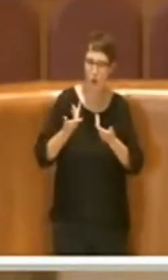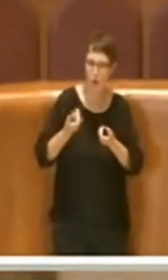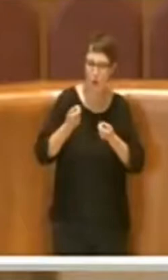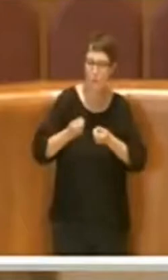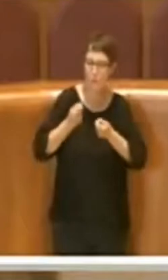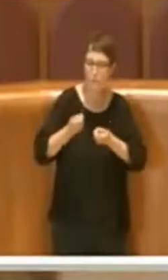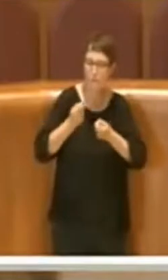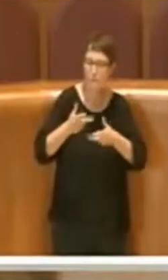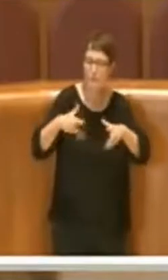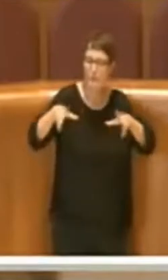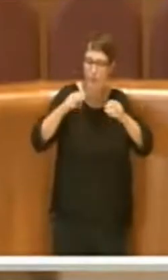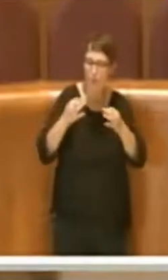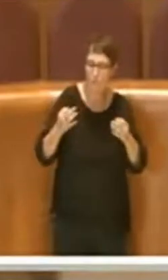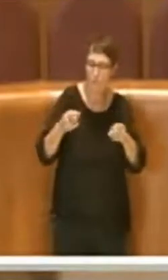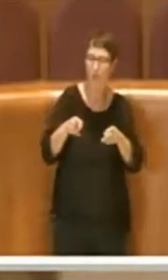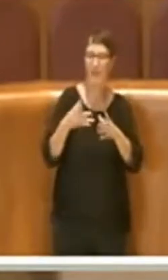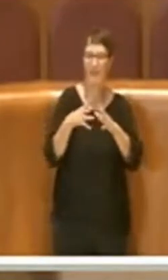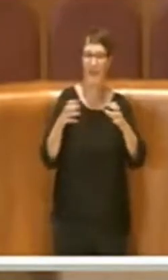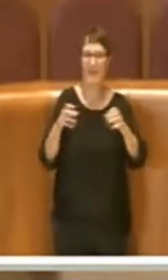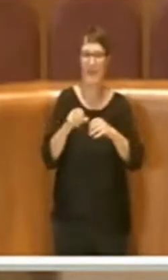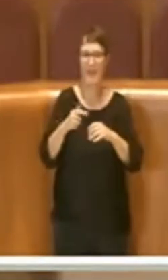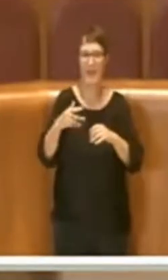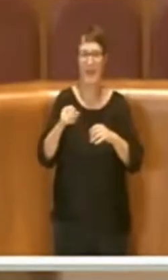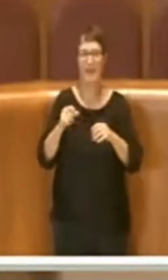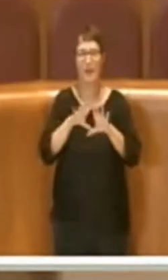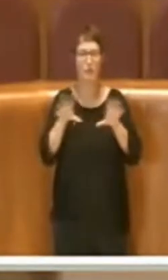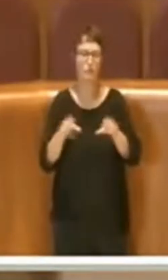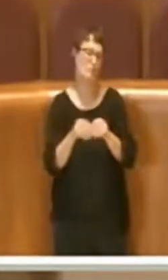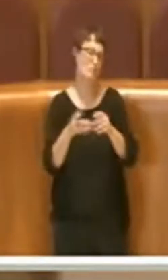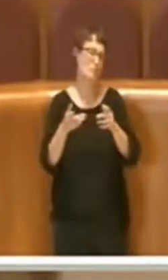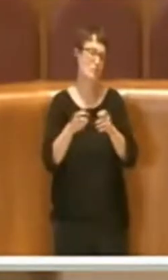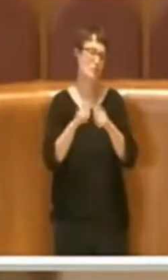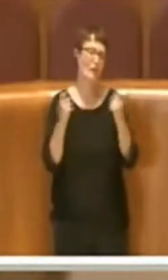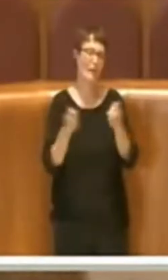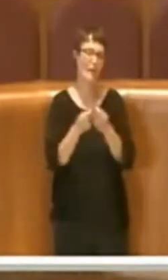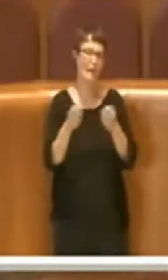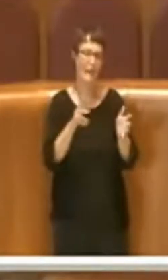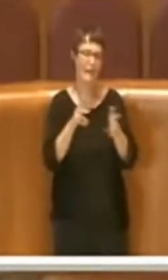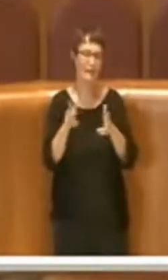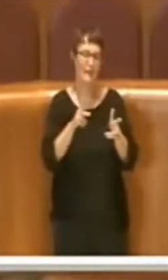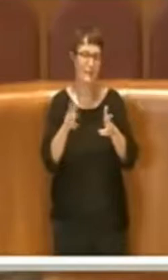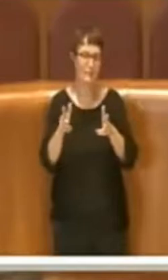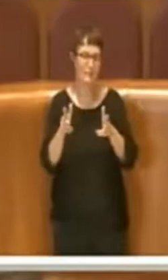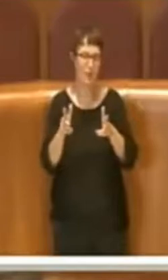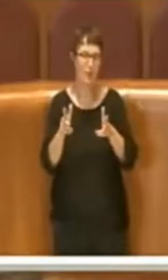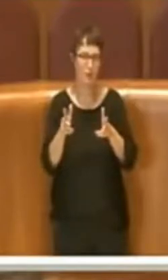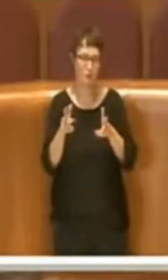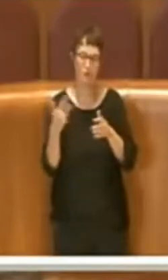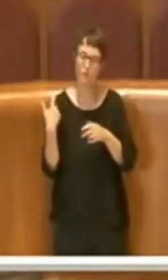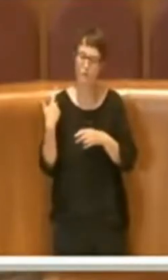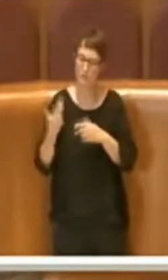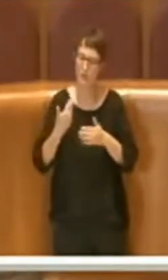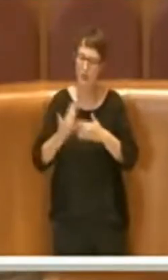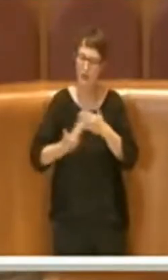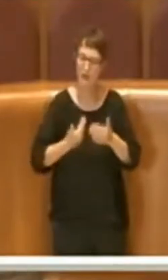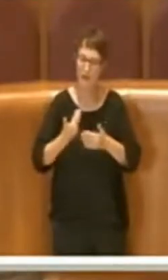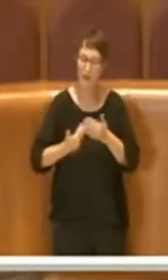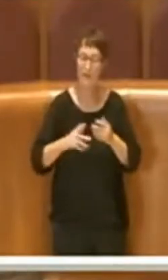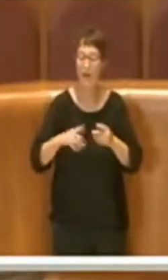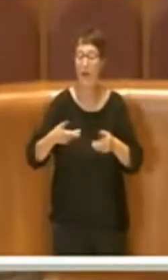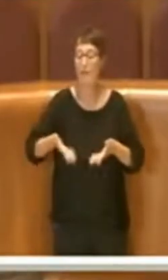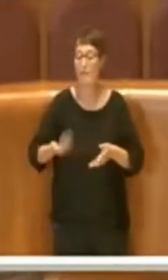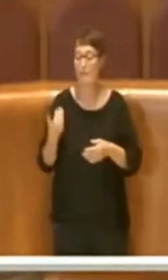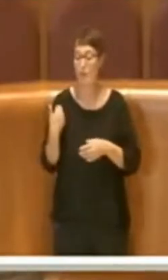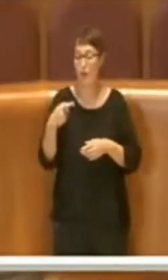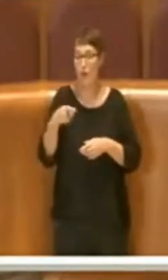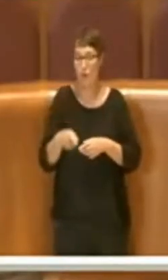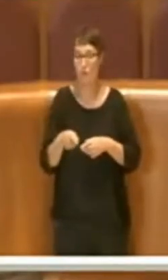è un percorso che tra mille difficoltà, non ultima quella dell'emergenza Covid, che ancora tutti noi stiamo vivendo, però è